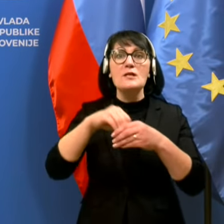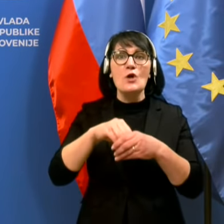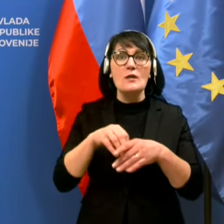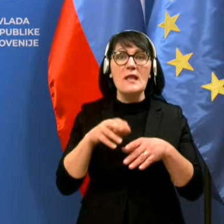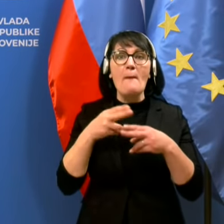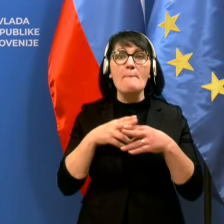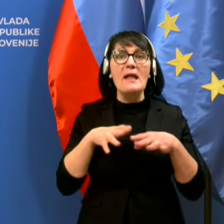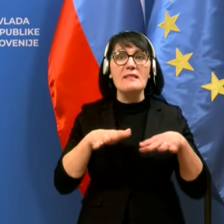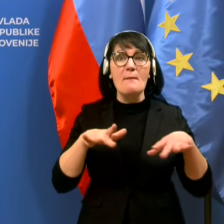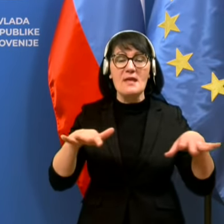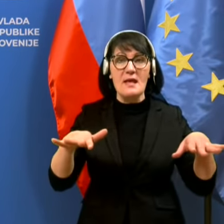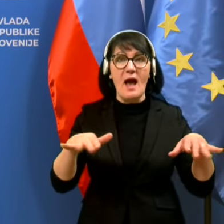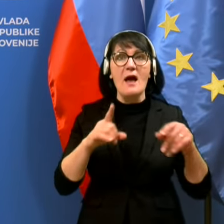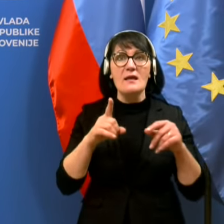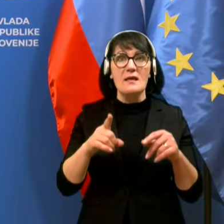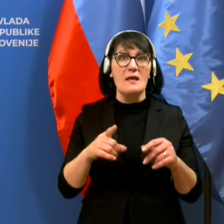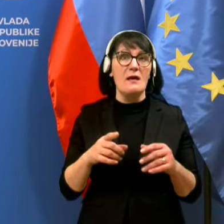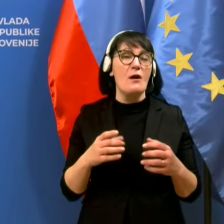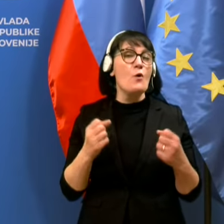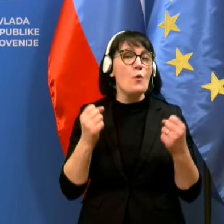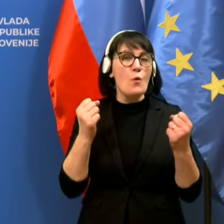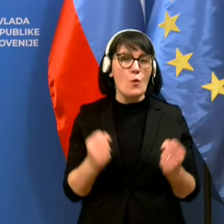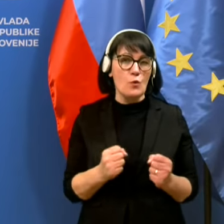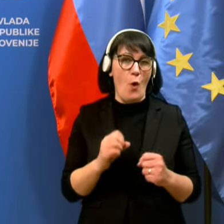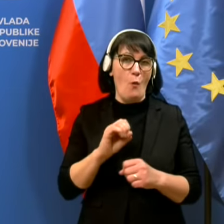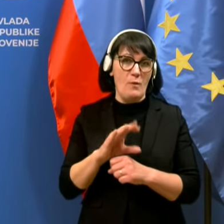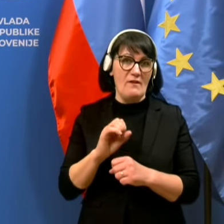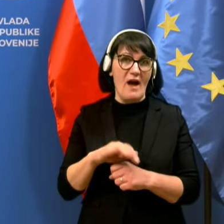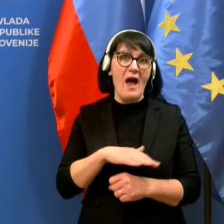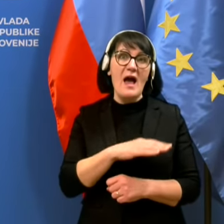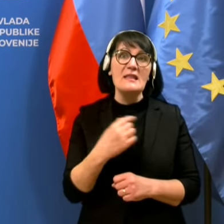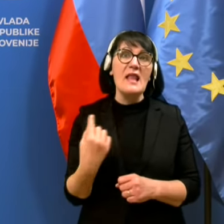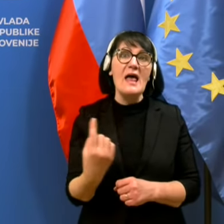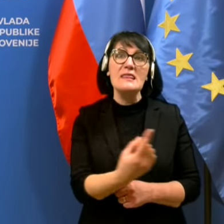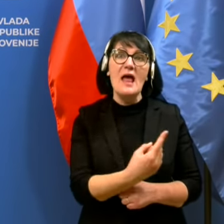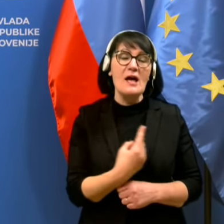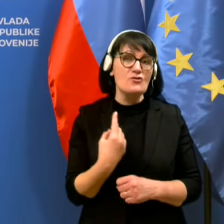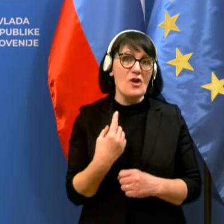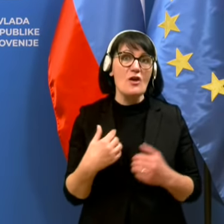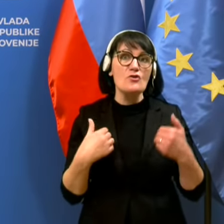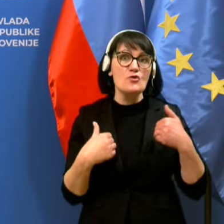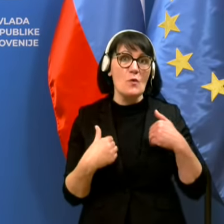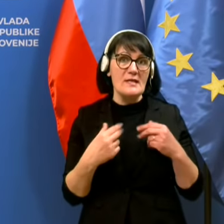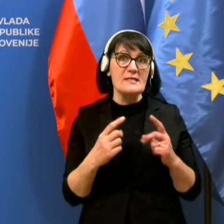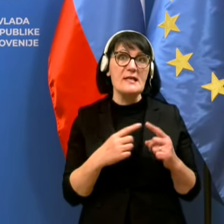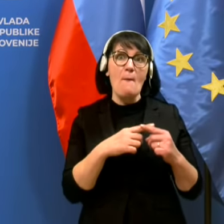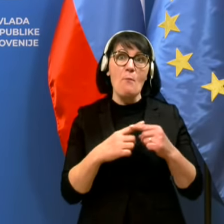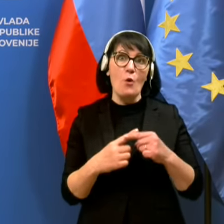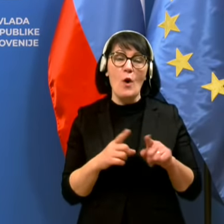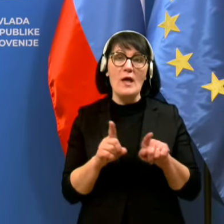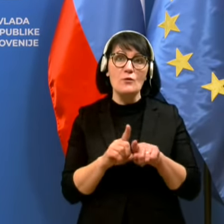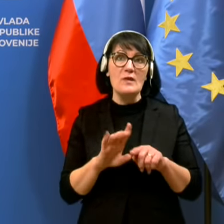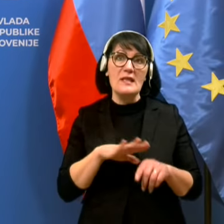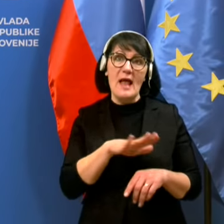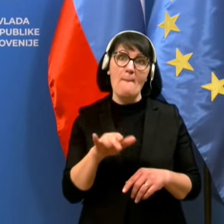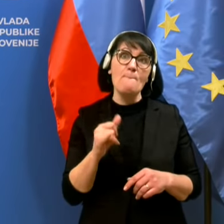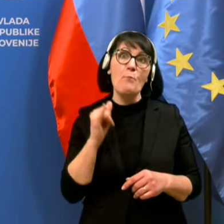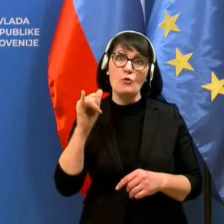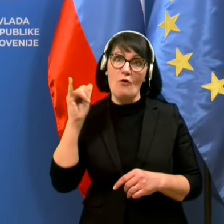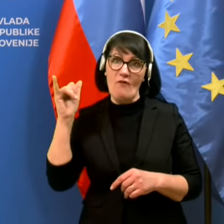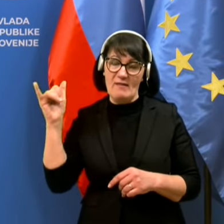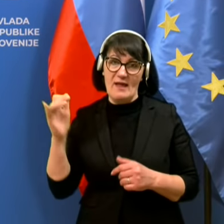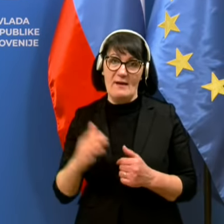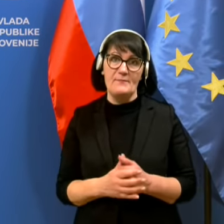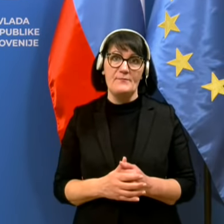dramatično vpliva na naše siceršne življenjske pogoje, tudi na potovanja. Zdaj,